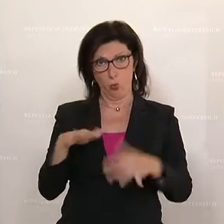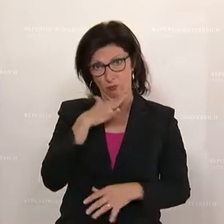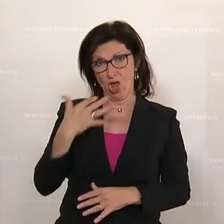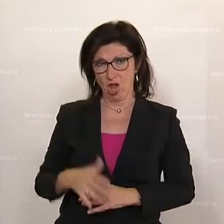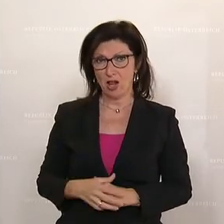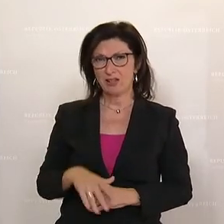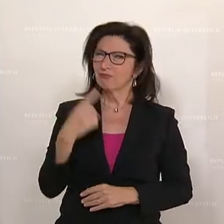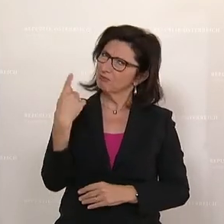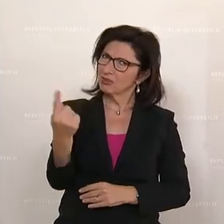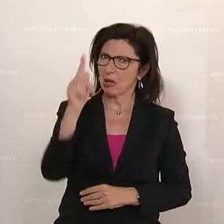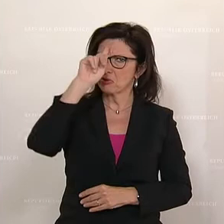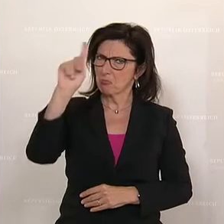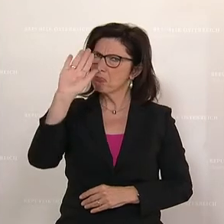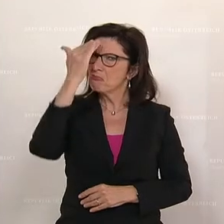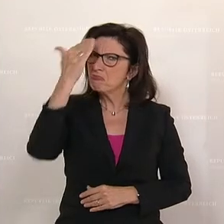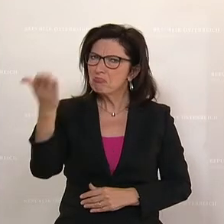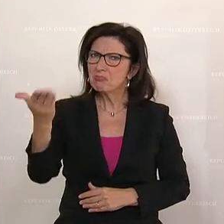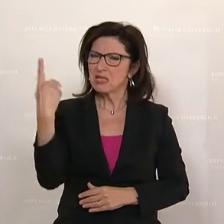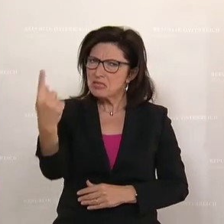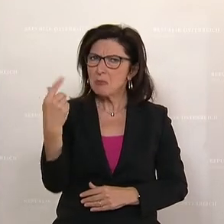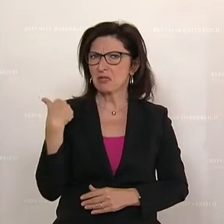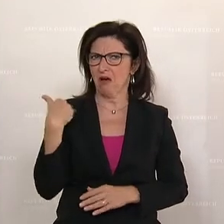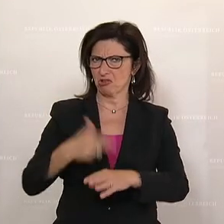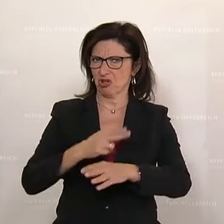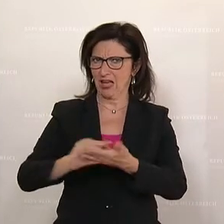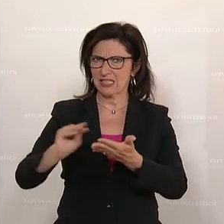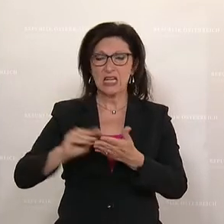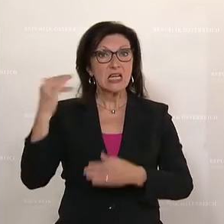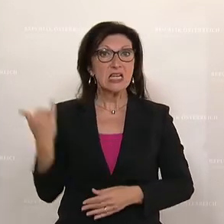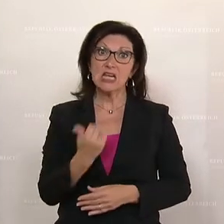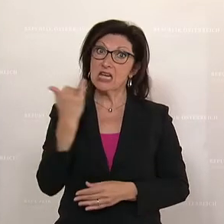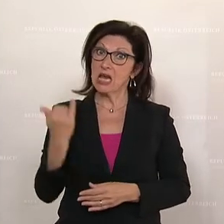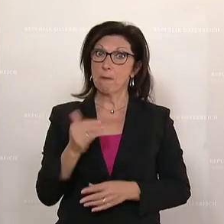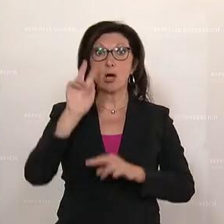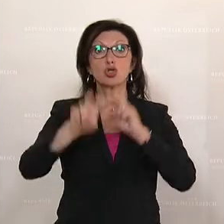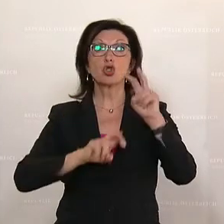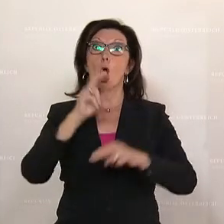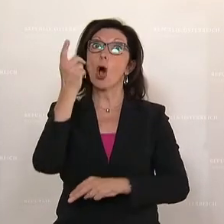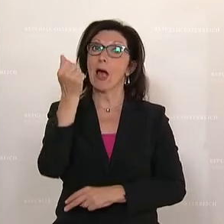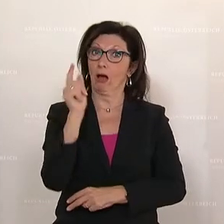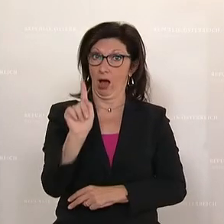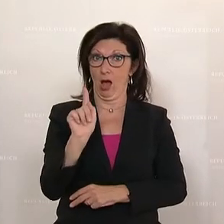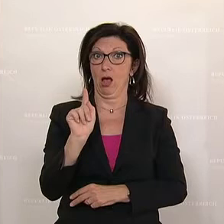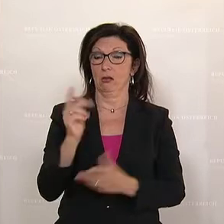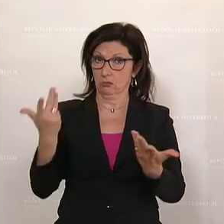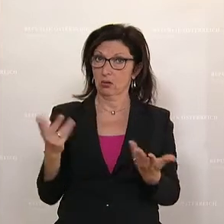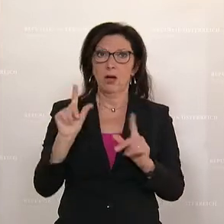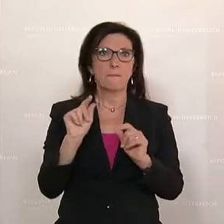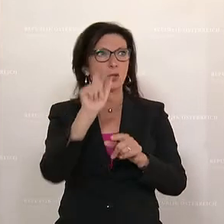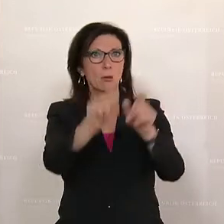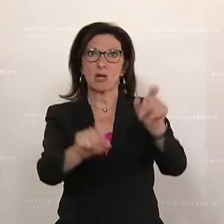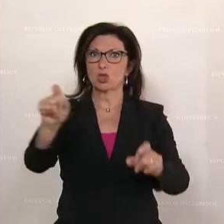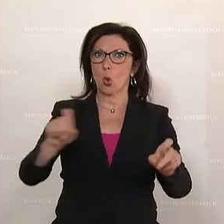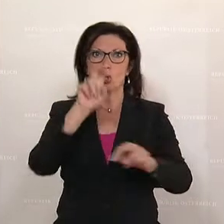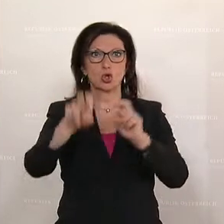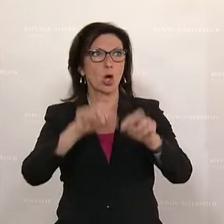aus Ihrer Zeit als Staatssekretär. Es ist immer hier von Steuermitteln die Rede. Das heißt, es sind die Steuerzahlerinnen und Steuerzahler, die das leisten. Es